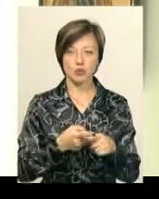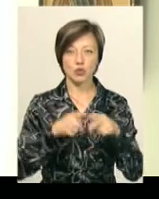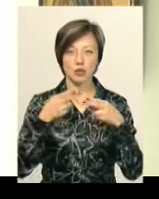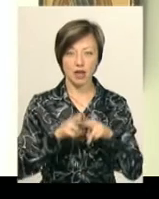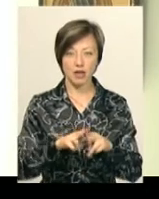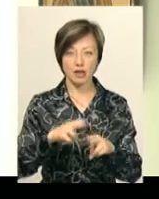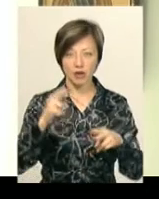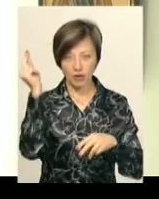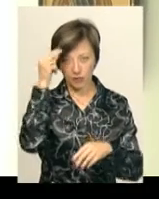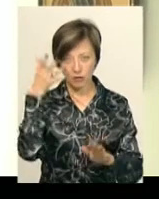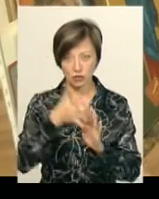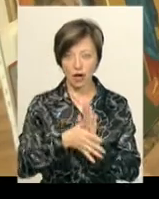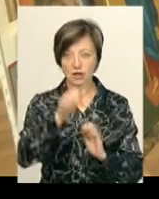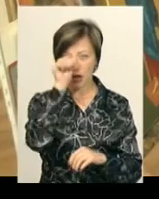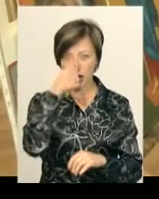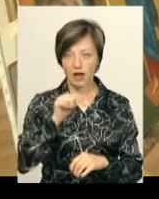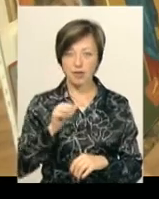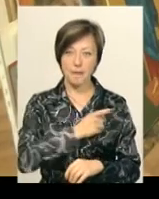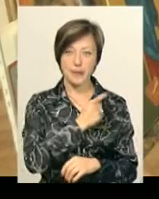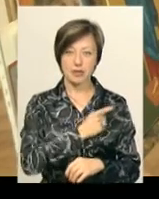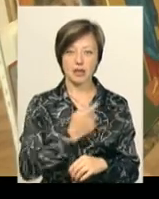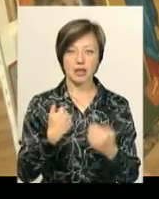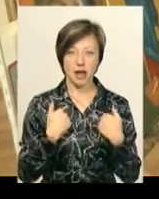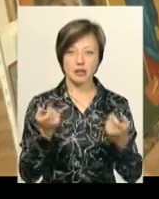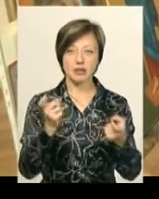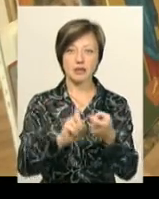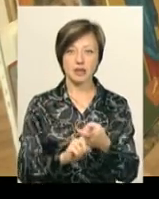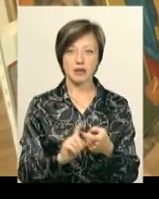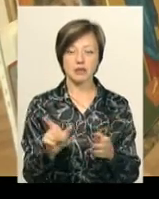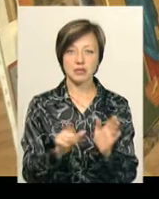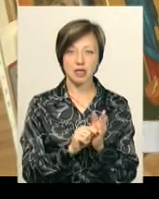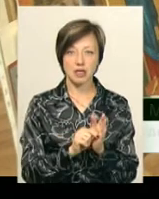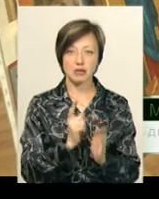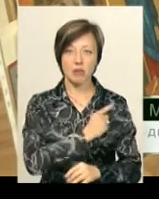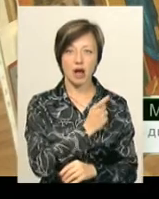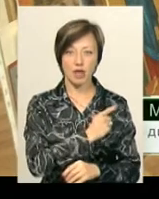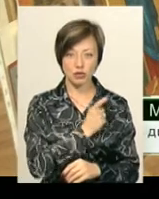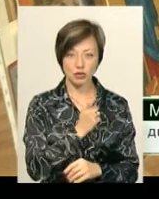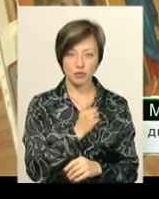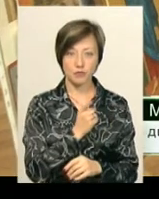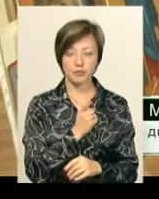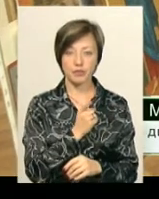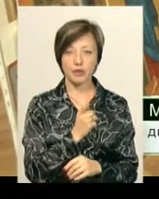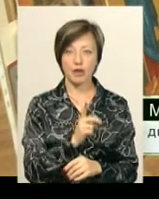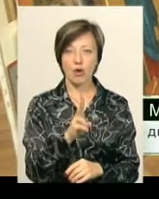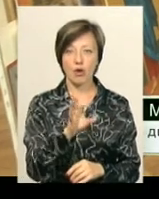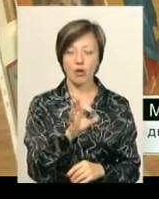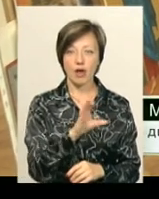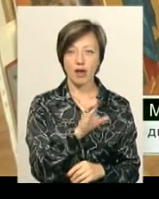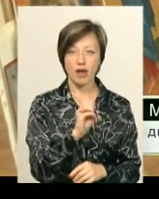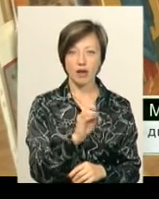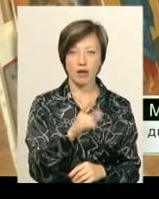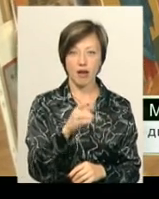Бенедичук вивчав у грецьких майстрів. Я зв'язався з майстром великим Костасом Георгедісом в